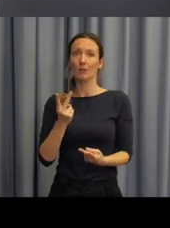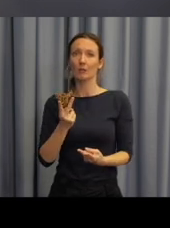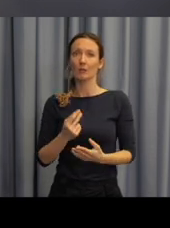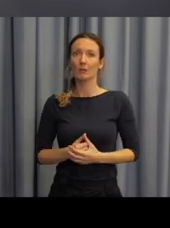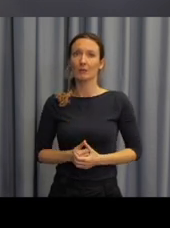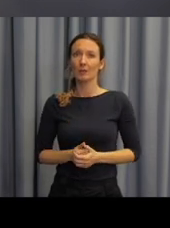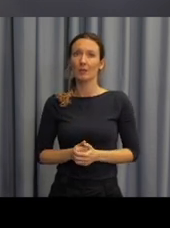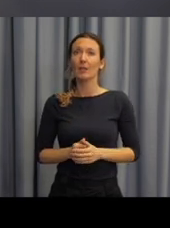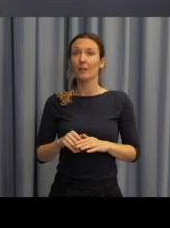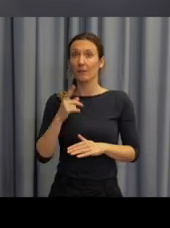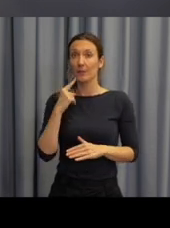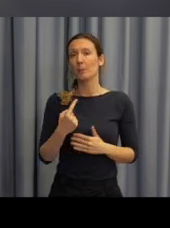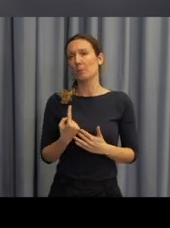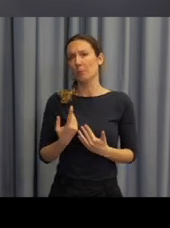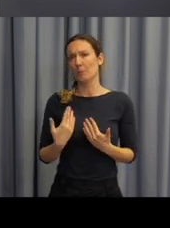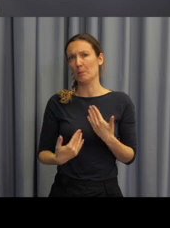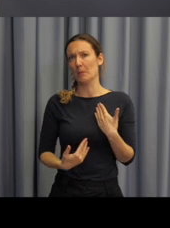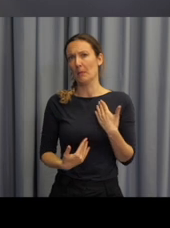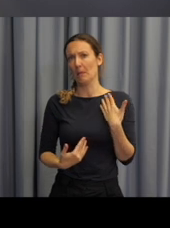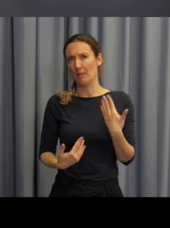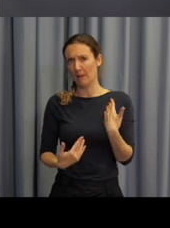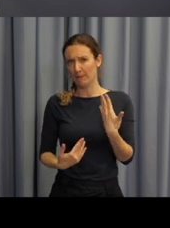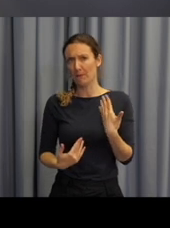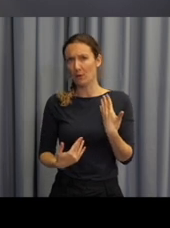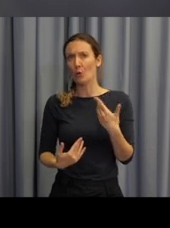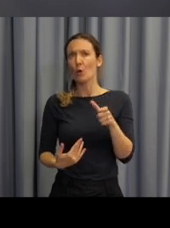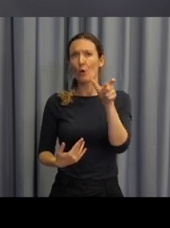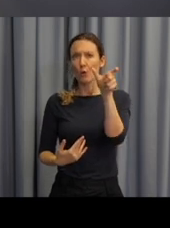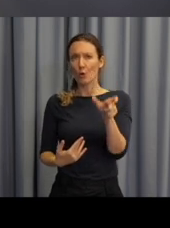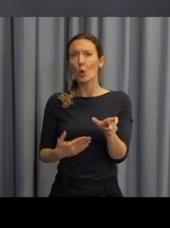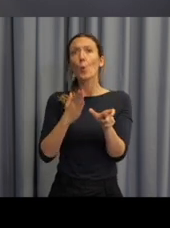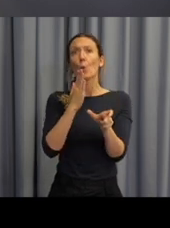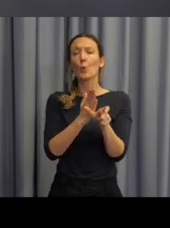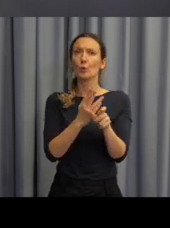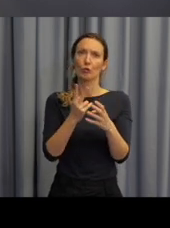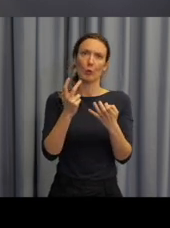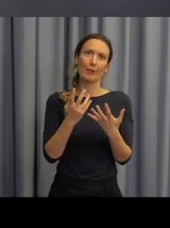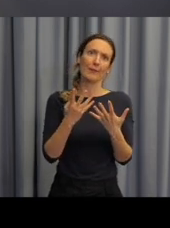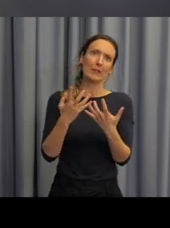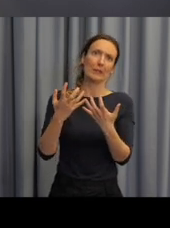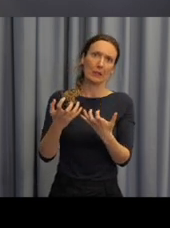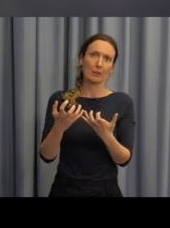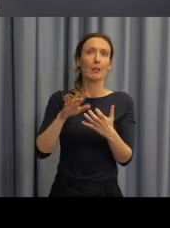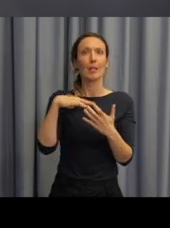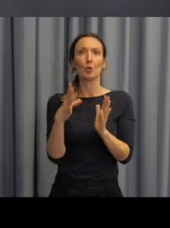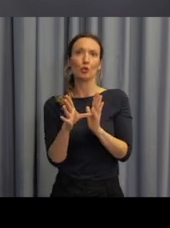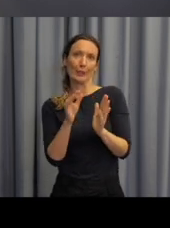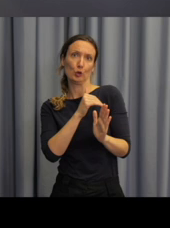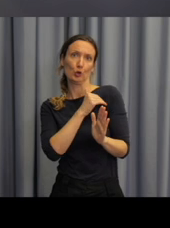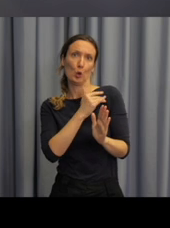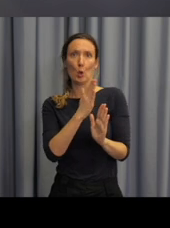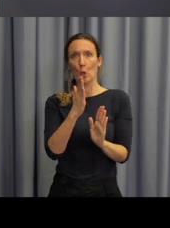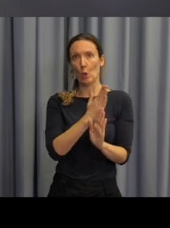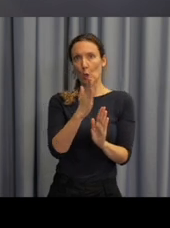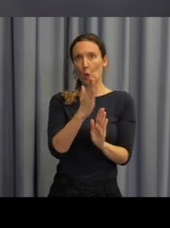ta ukázka vlevo je pro žáky na konci základní školní docházky nebo na začátku